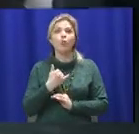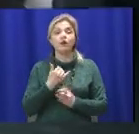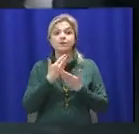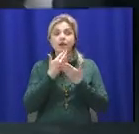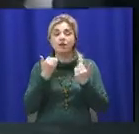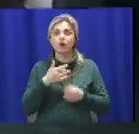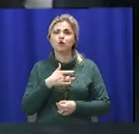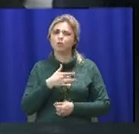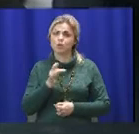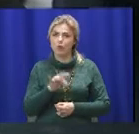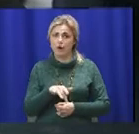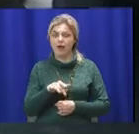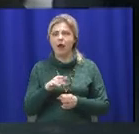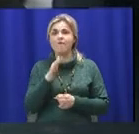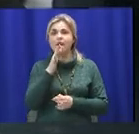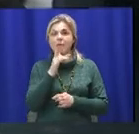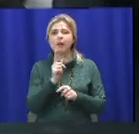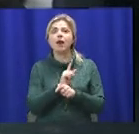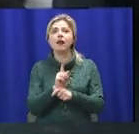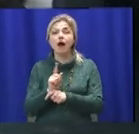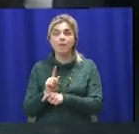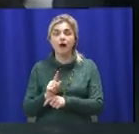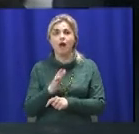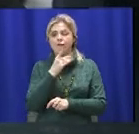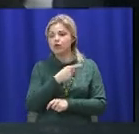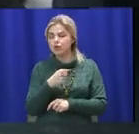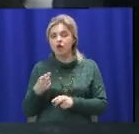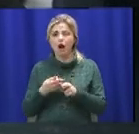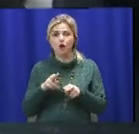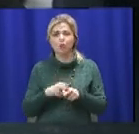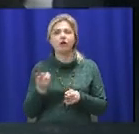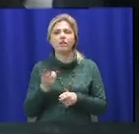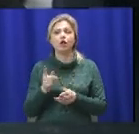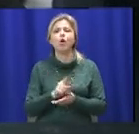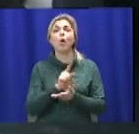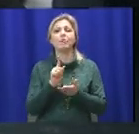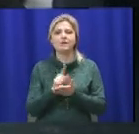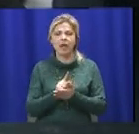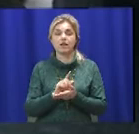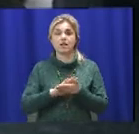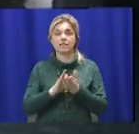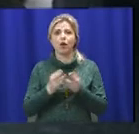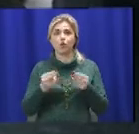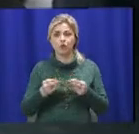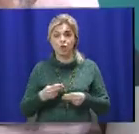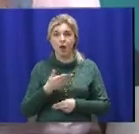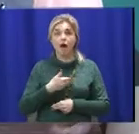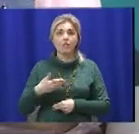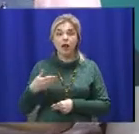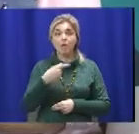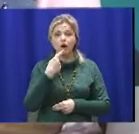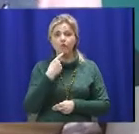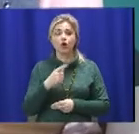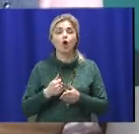строгих временных рамок, в течение которых треба обязательно успіти заключити договор. Ну, то нам кажуть до першого квітня, щоб усі